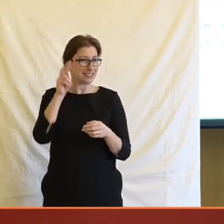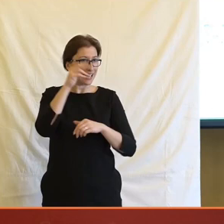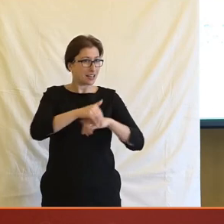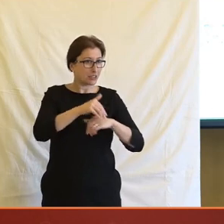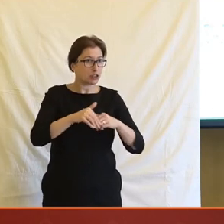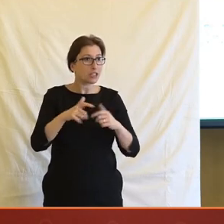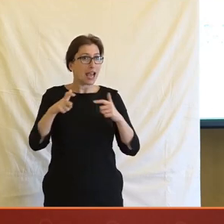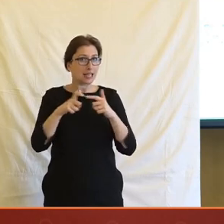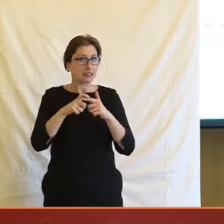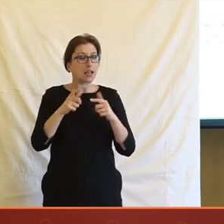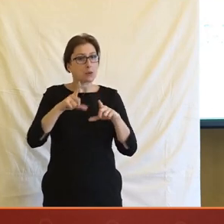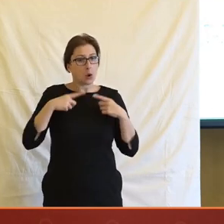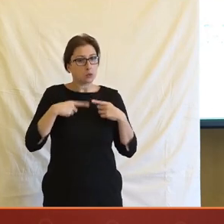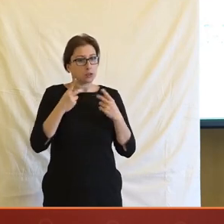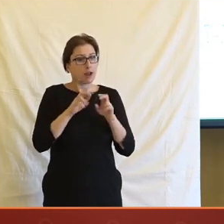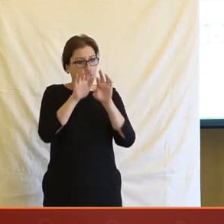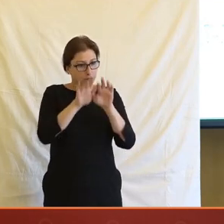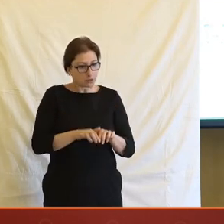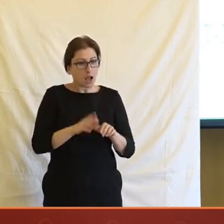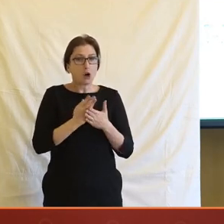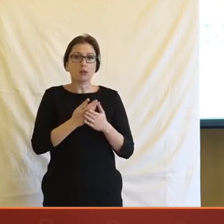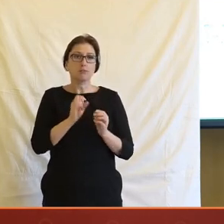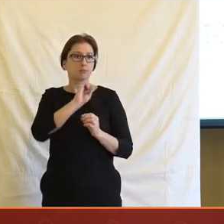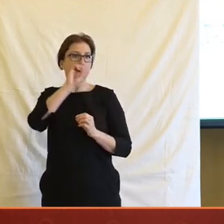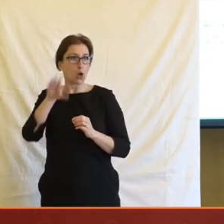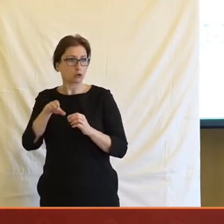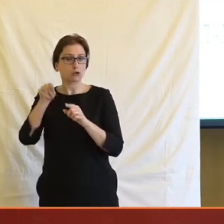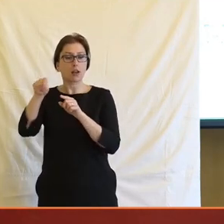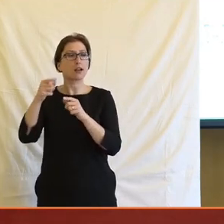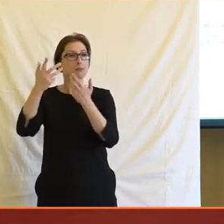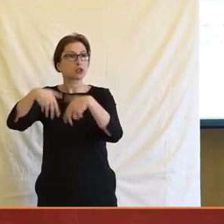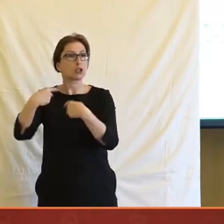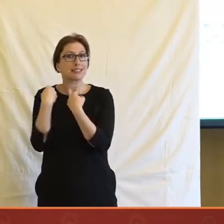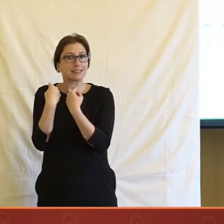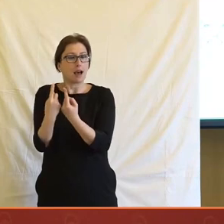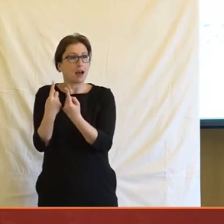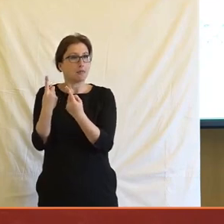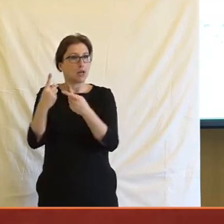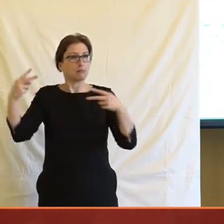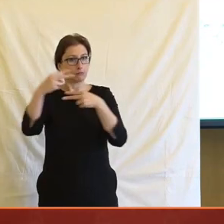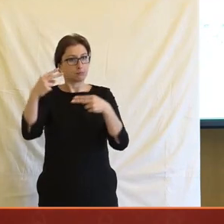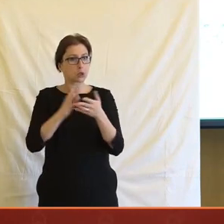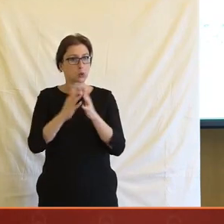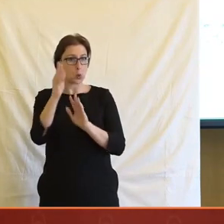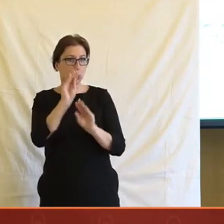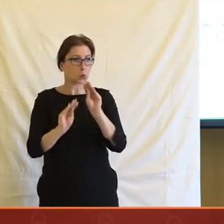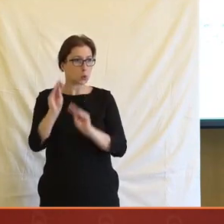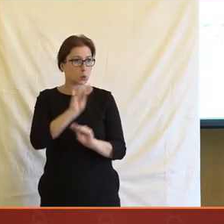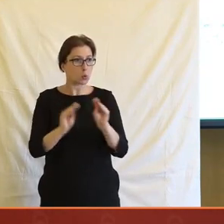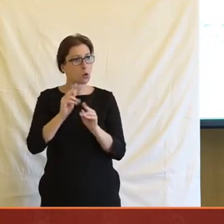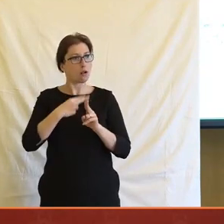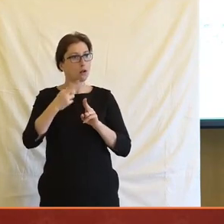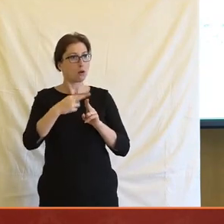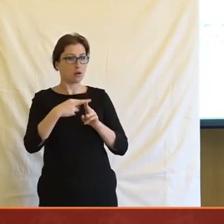což mi vlastně přijde jako velmi dobrý použití, protože ten student se tím naučí jako pravdopodobně víc, než psaním té eseje. Rozhodně je to jako daleko užitečnější